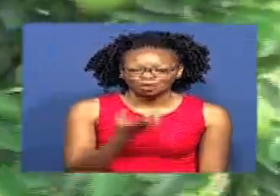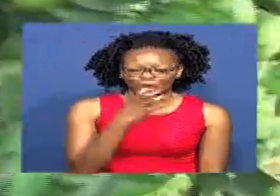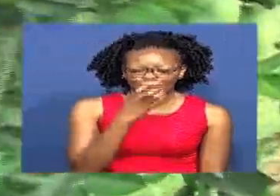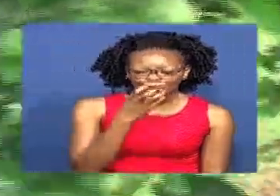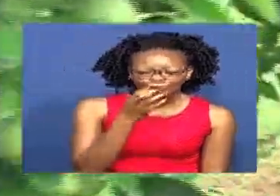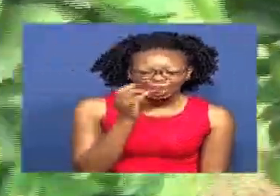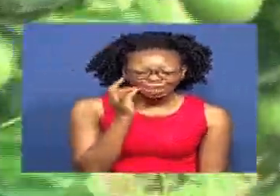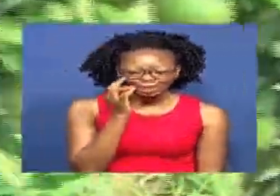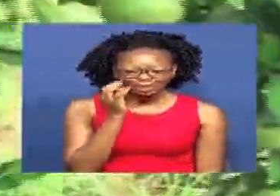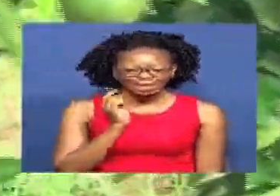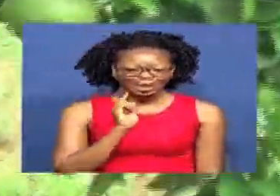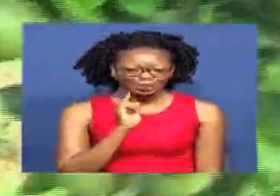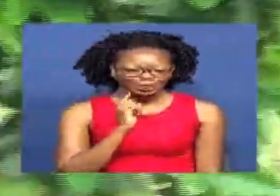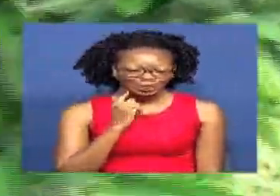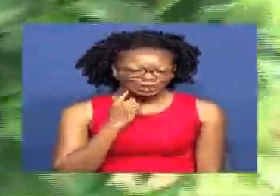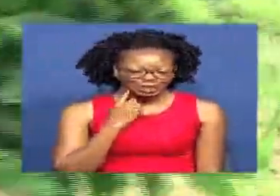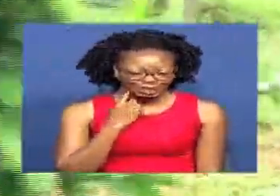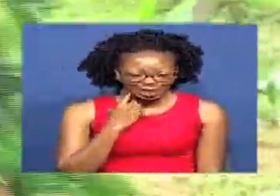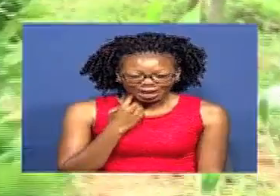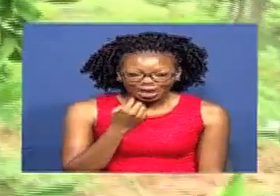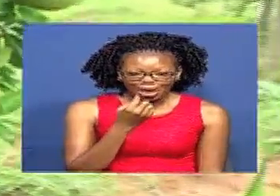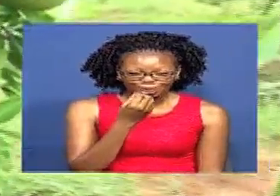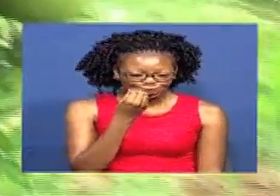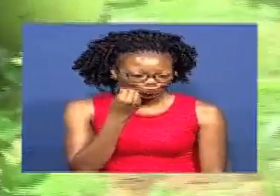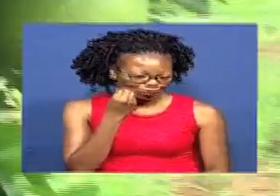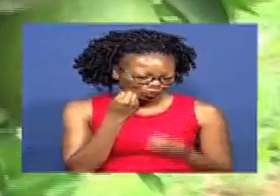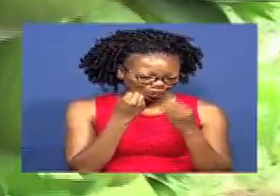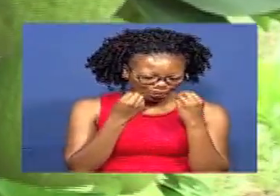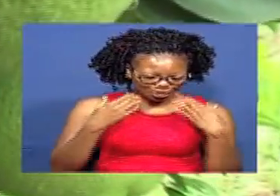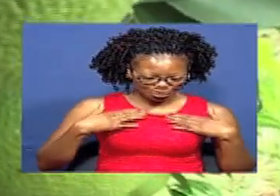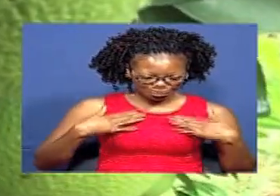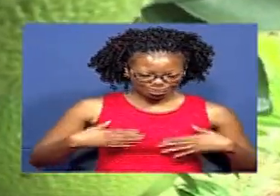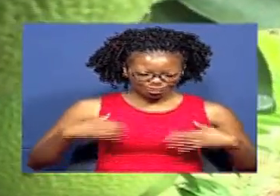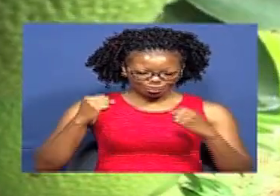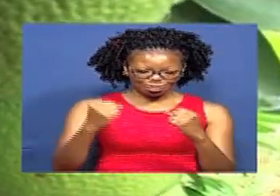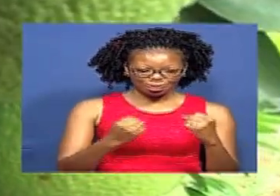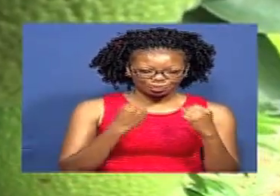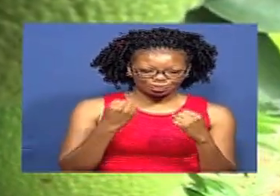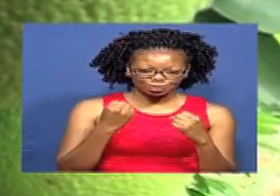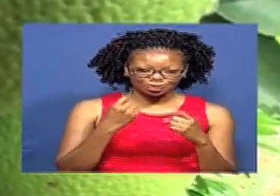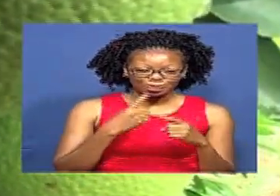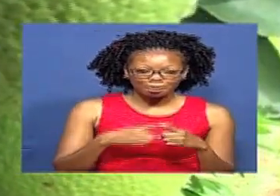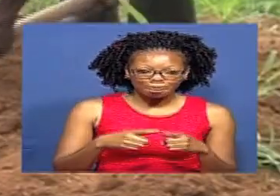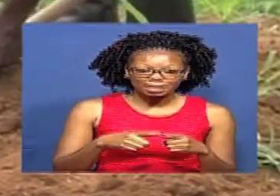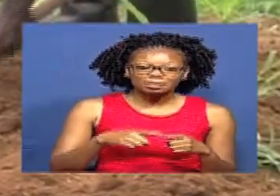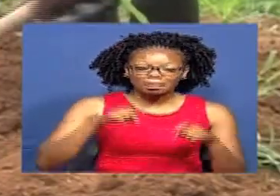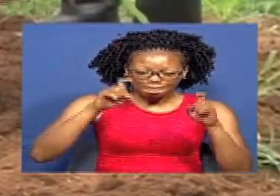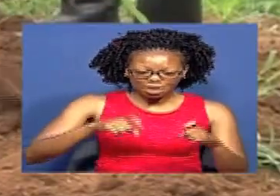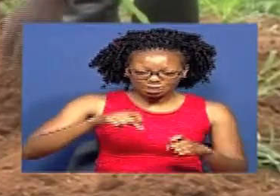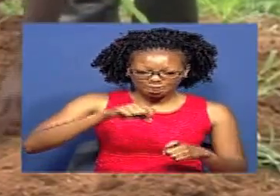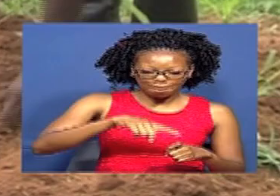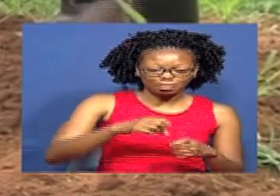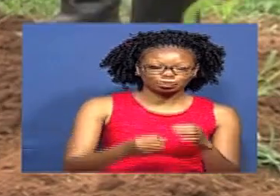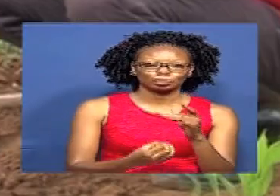Machungwa ni matunda matamu yanayopamwili madini mbali mbali Lakini tunda hili haliwitu chungwa bila